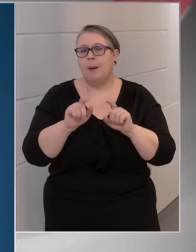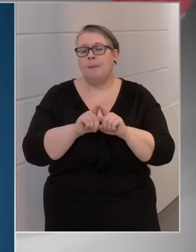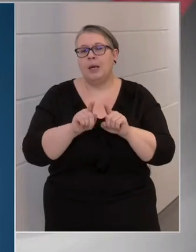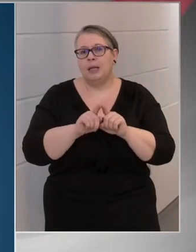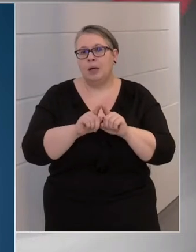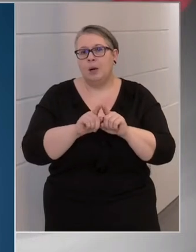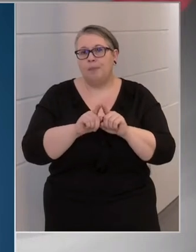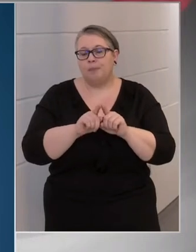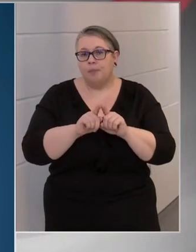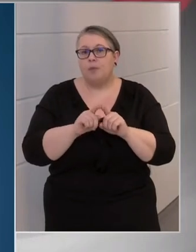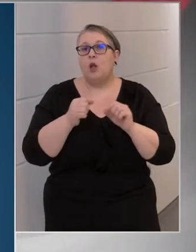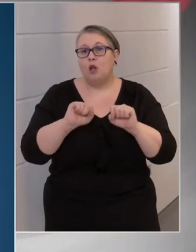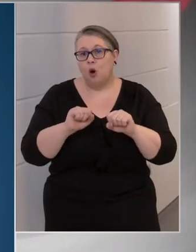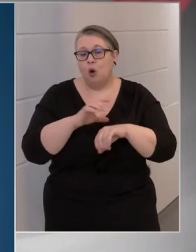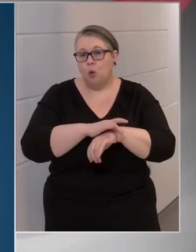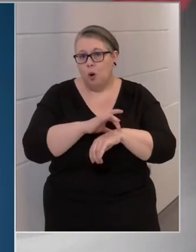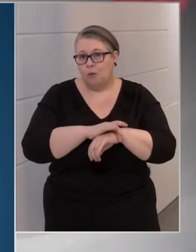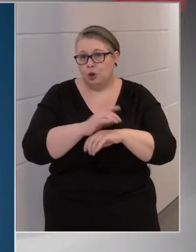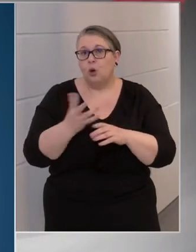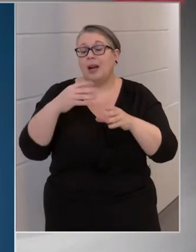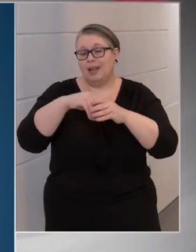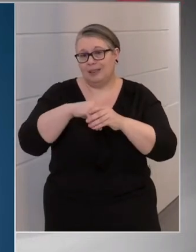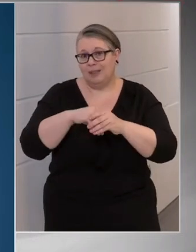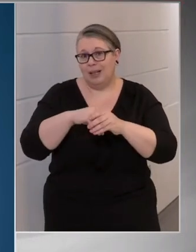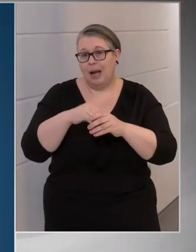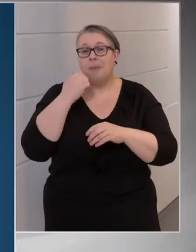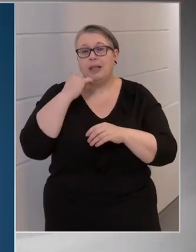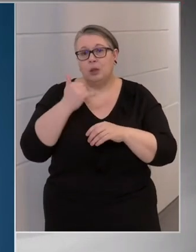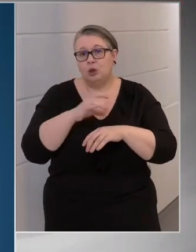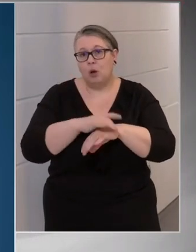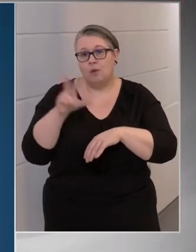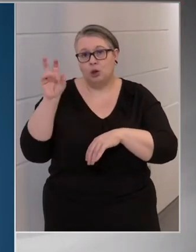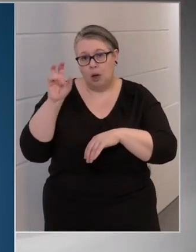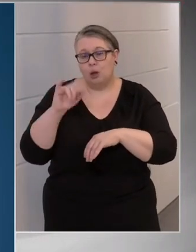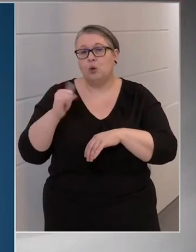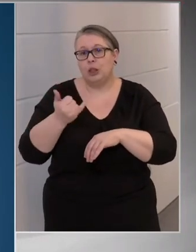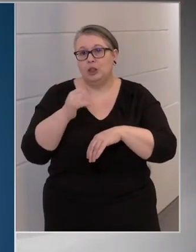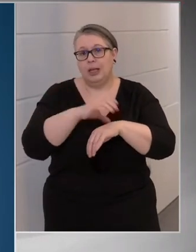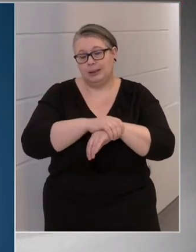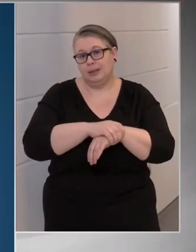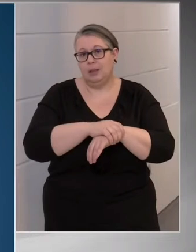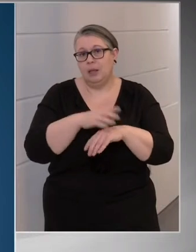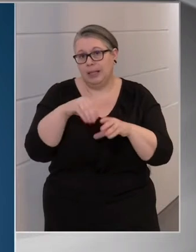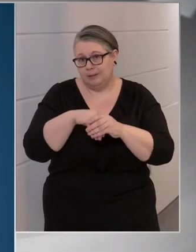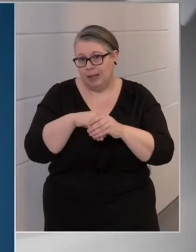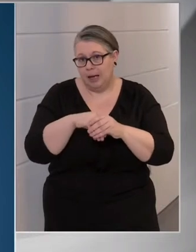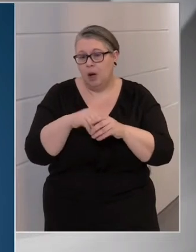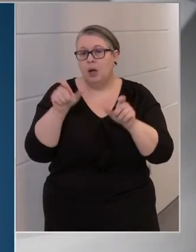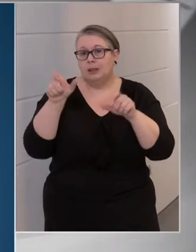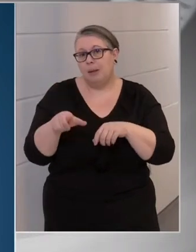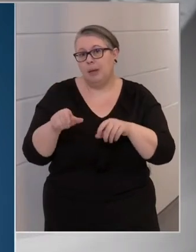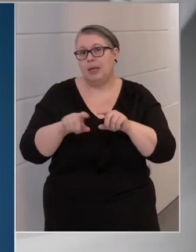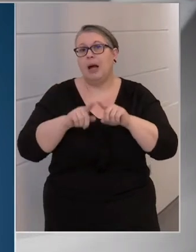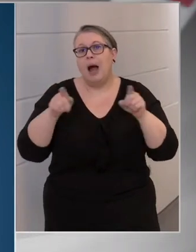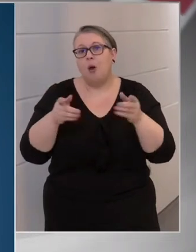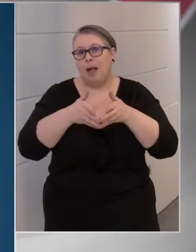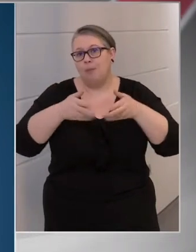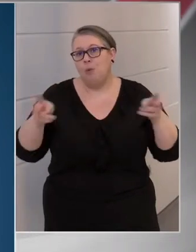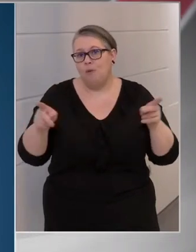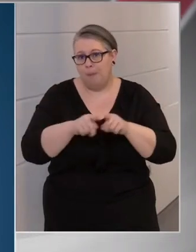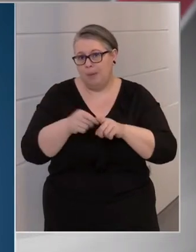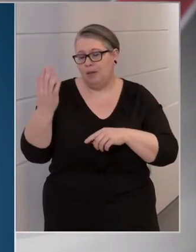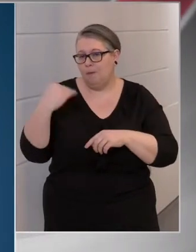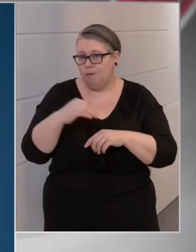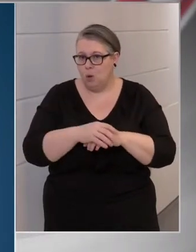a rezidensek, mind a medikusok részt vehetnek, tehát így a személyi állomány is lényegesen bővebb, mint az